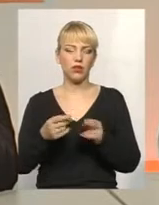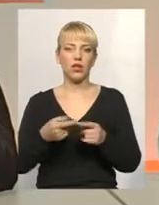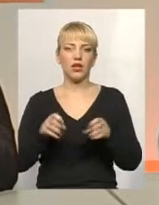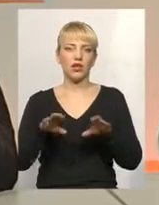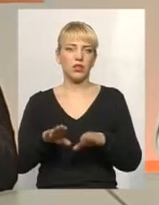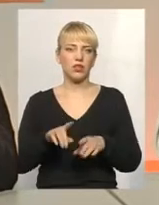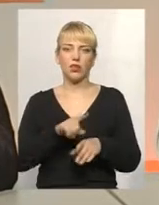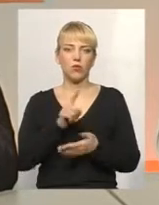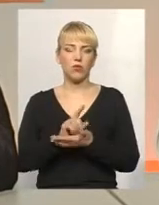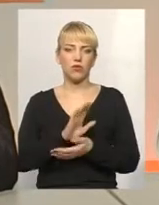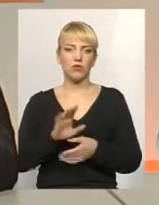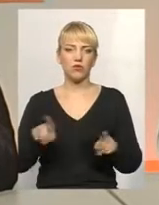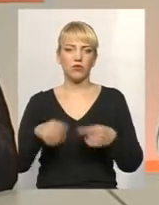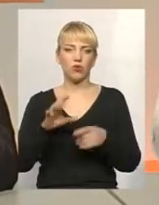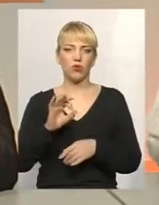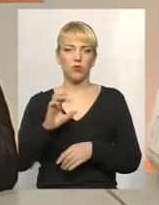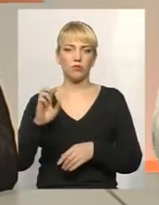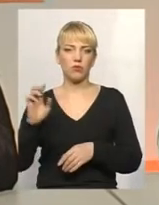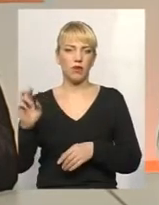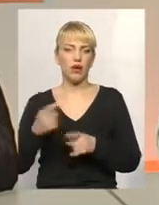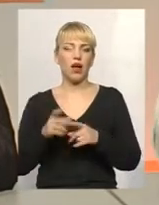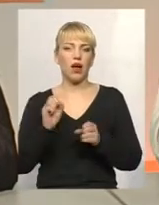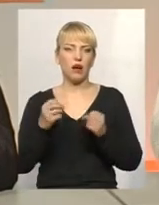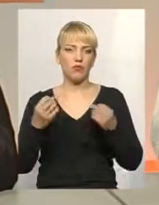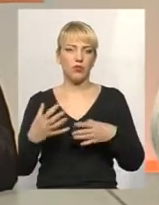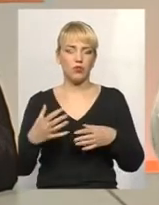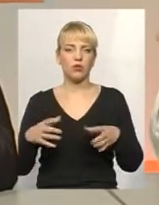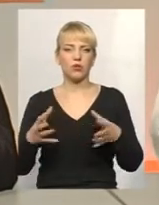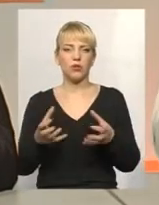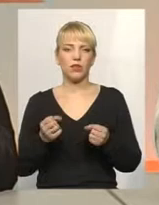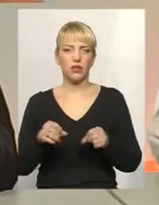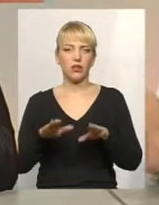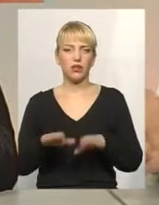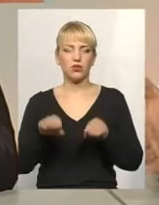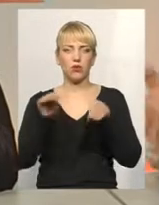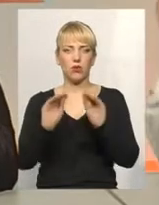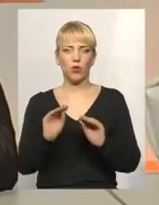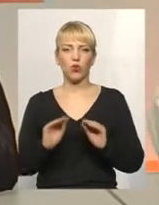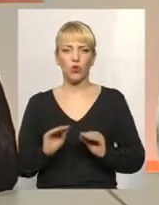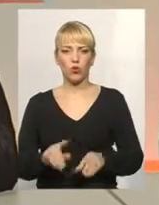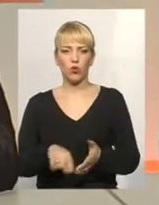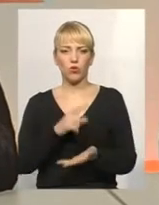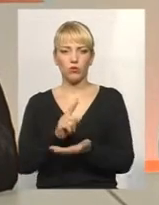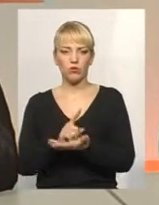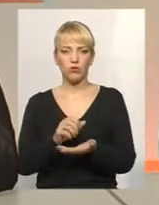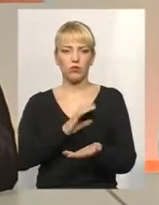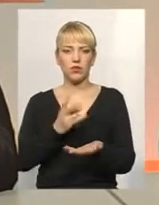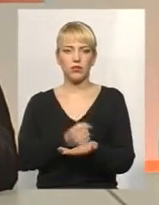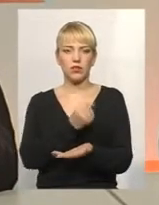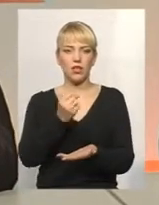створювати ОСБВ, можуть прийняти рішення. Протокол, обов'язково його потрібно зареєструвати в органі